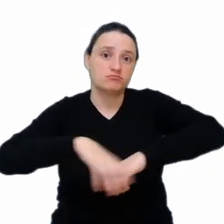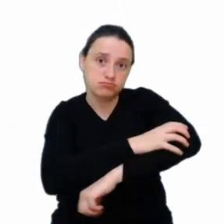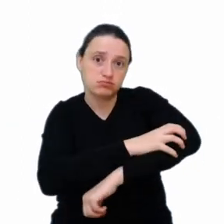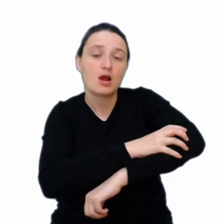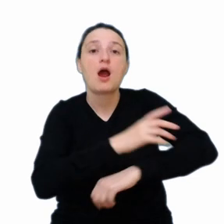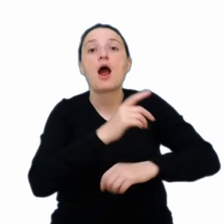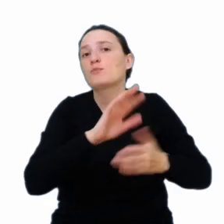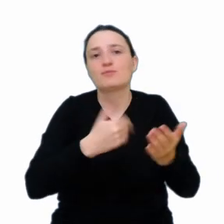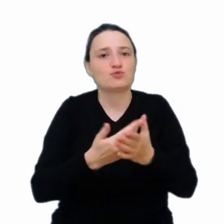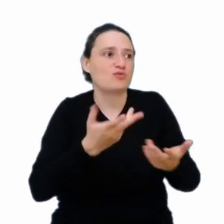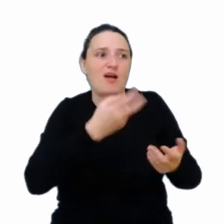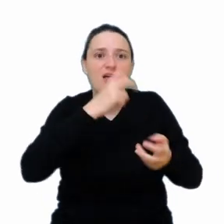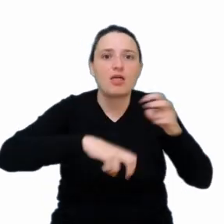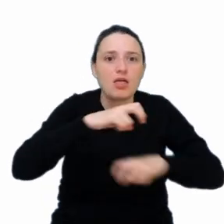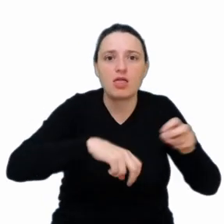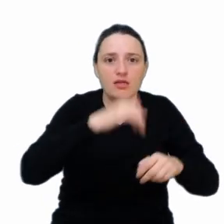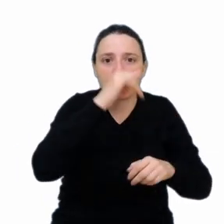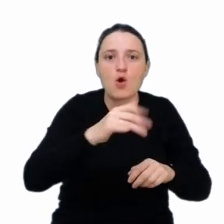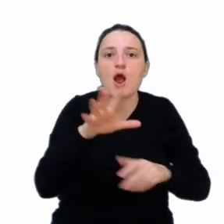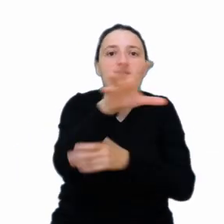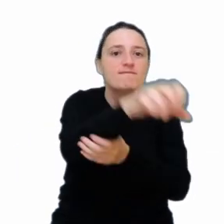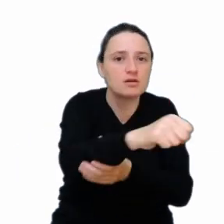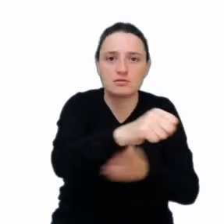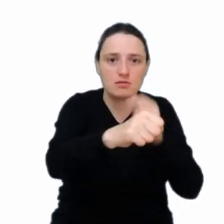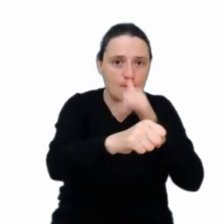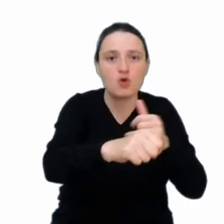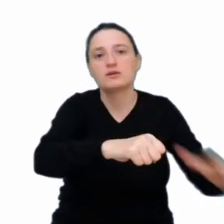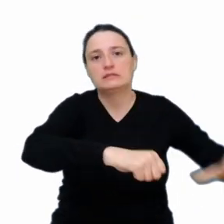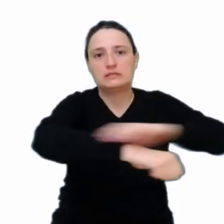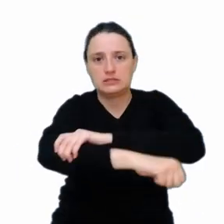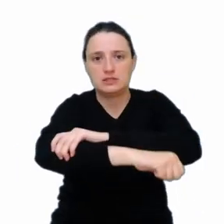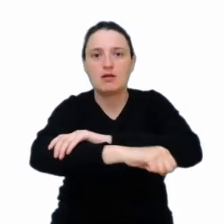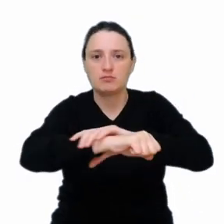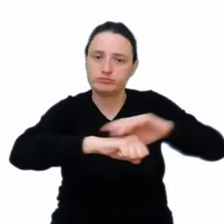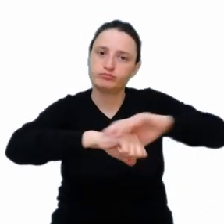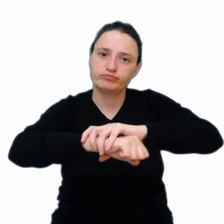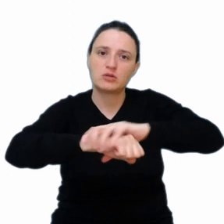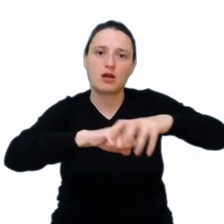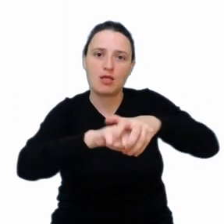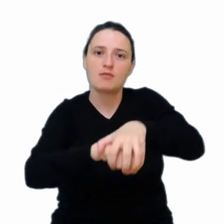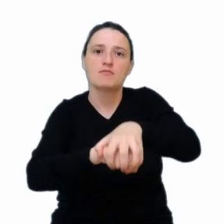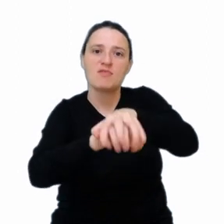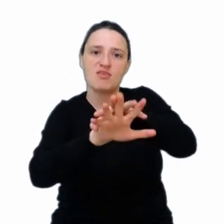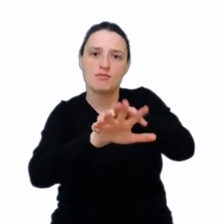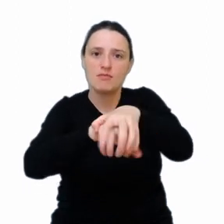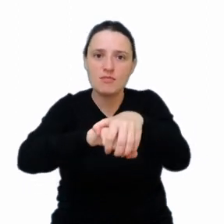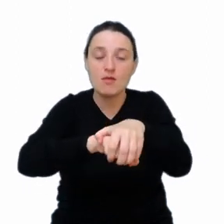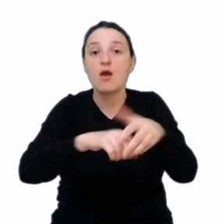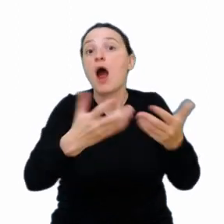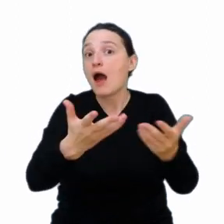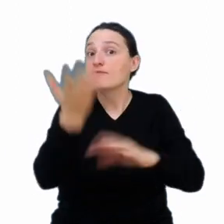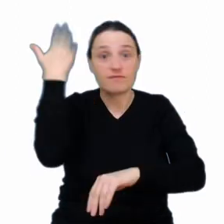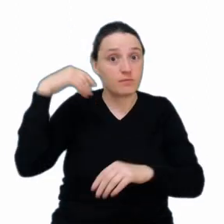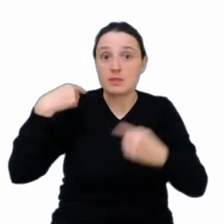mogą chodzić, nie mogą czegoś chwycić, ale równie dobrze mogą pomagać takim osobom, które nigdy, powiedzmy, nie chodziły